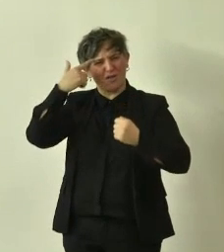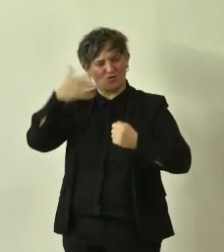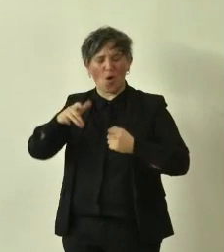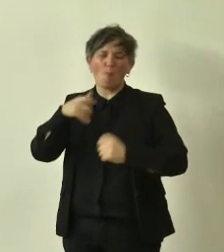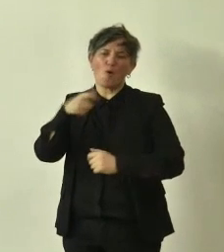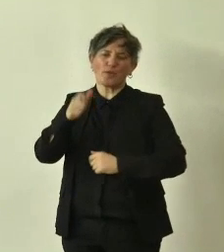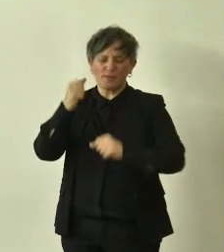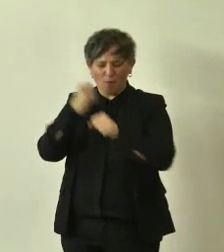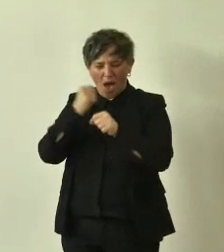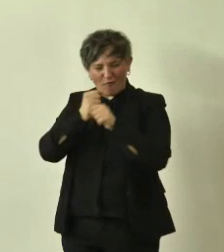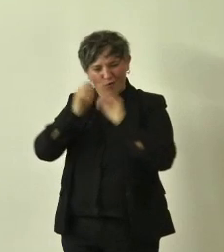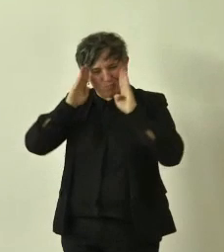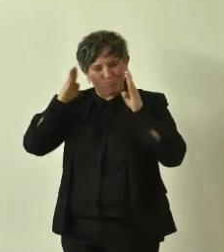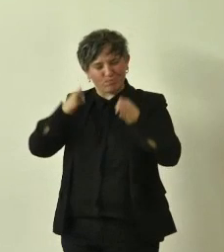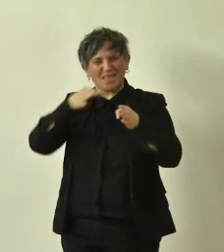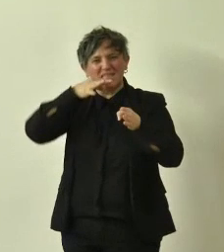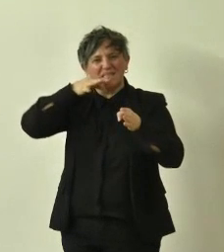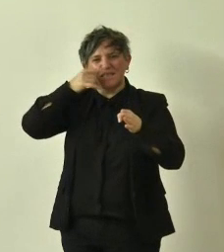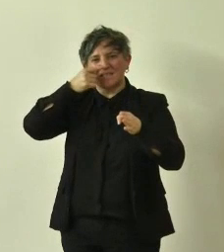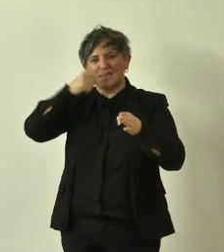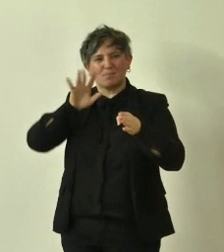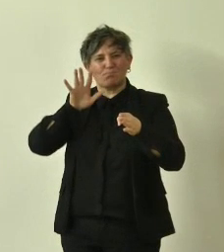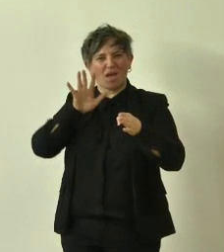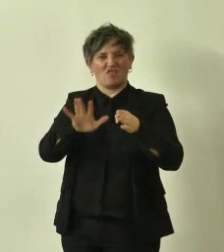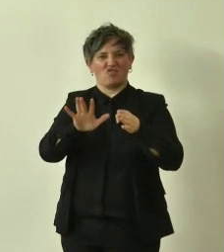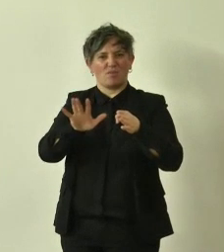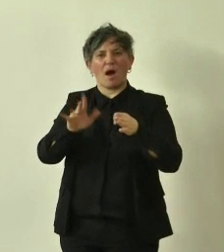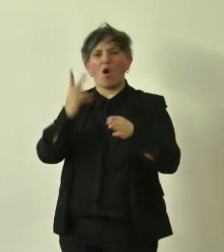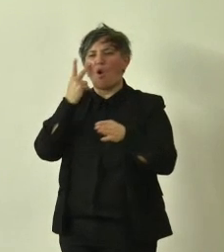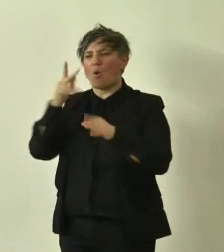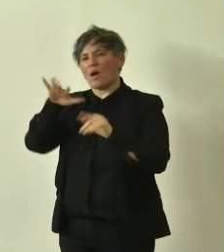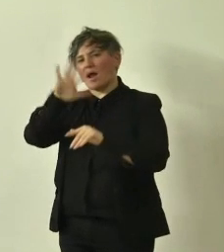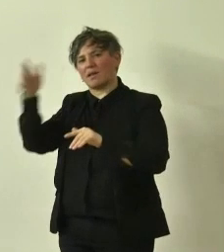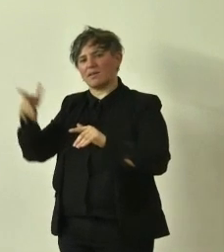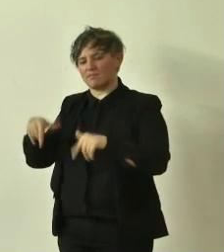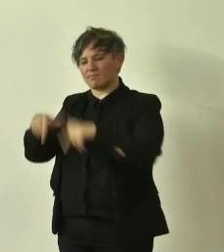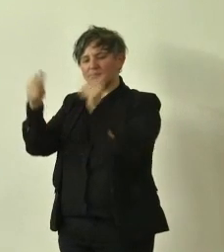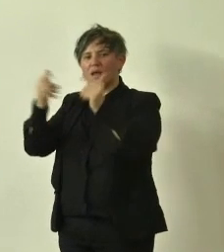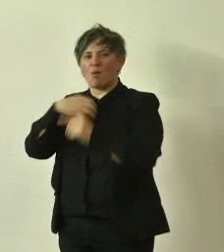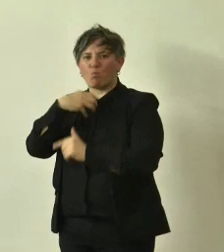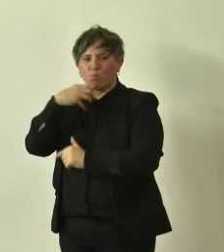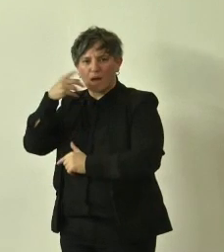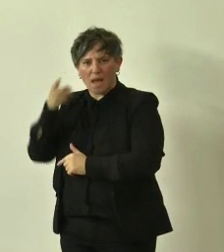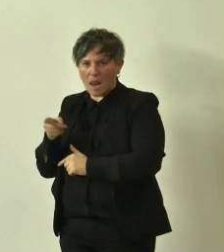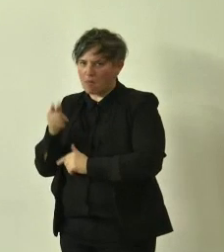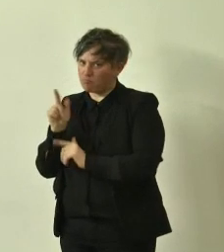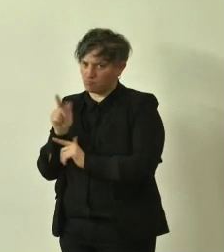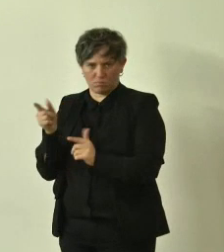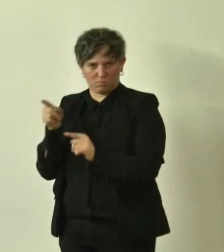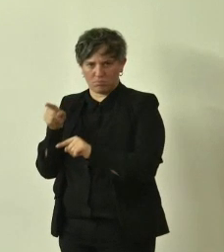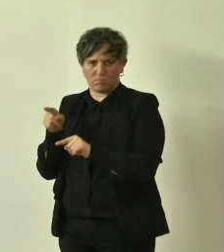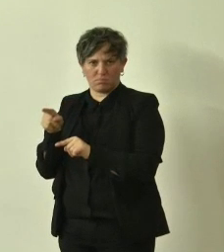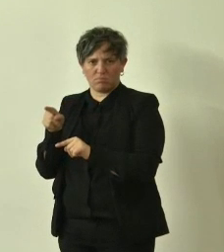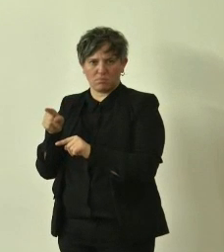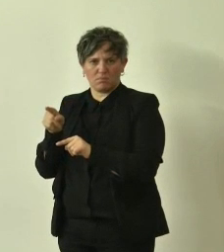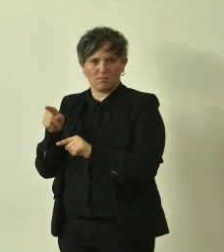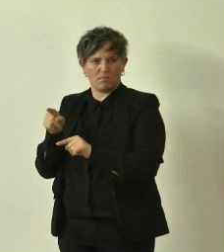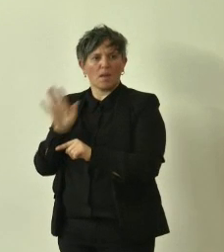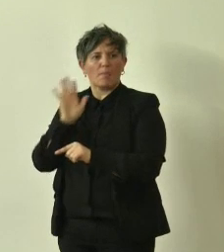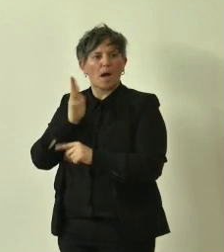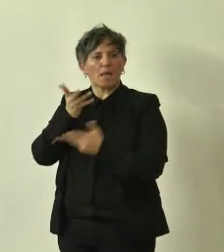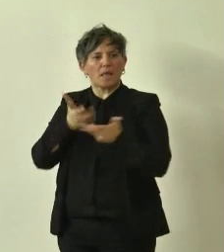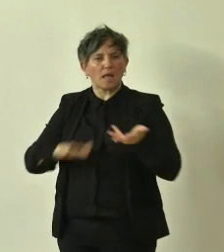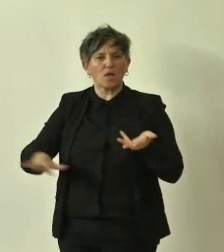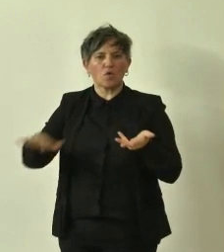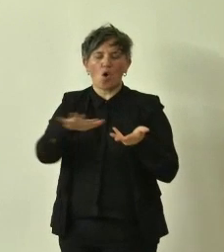su questa specie però ho guardato anche dei meli per esempio non ce ne sono ma sul territorio